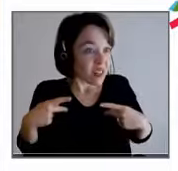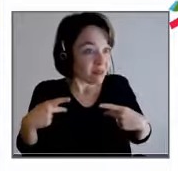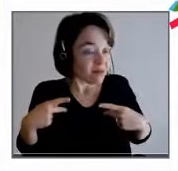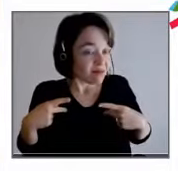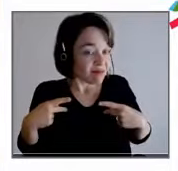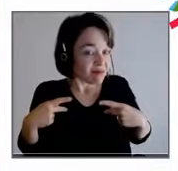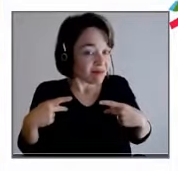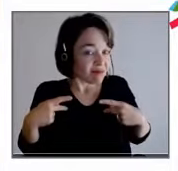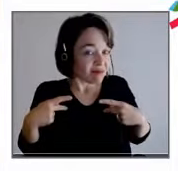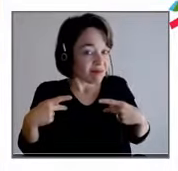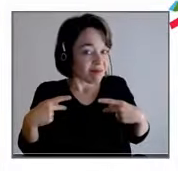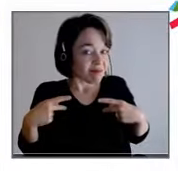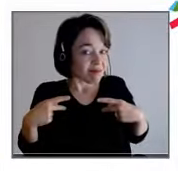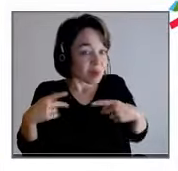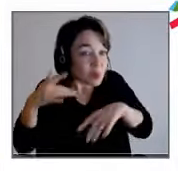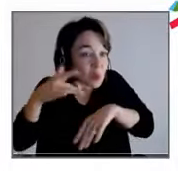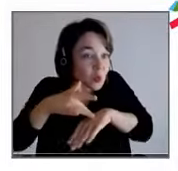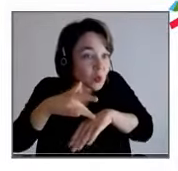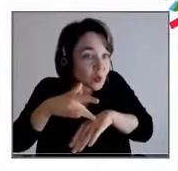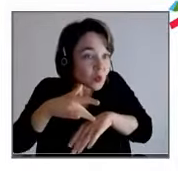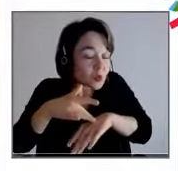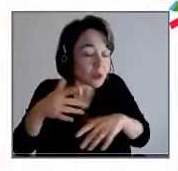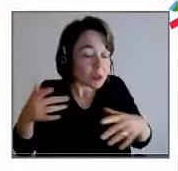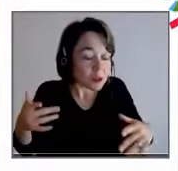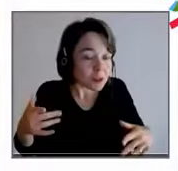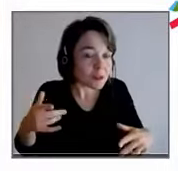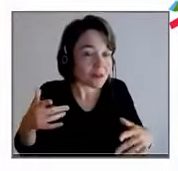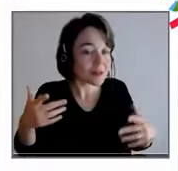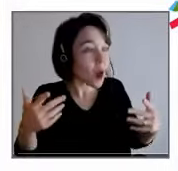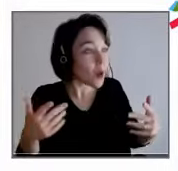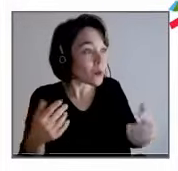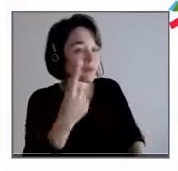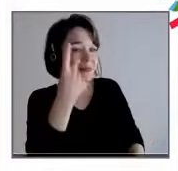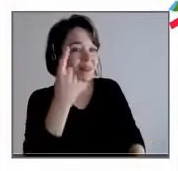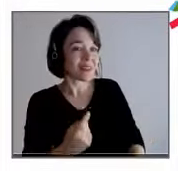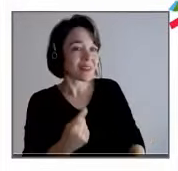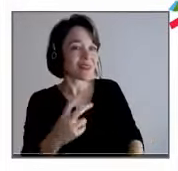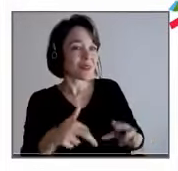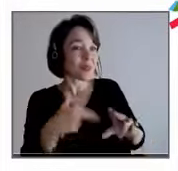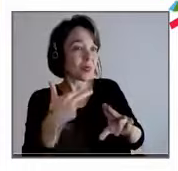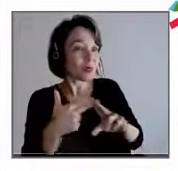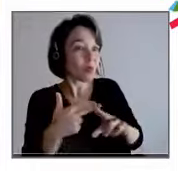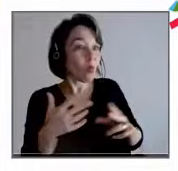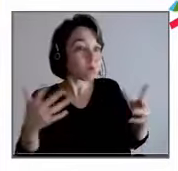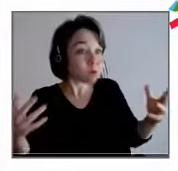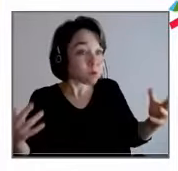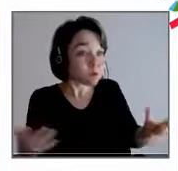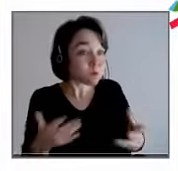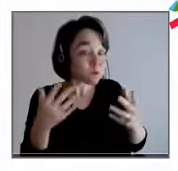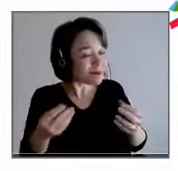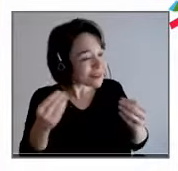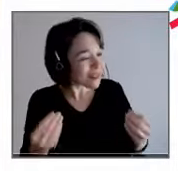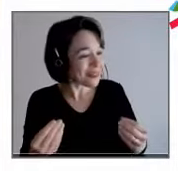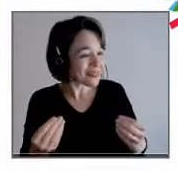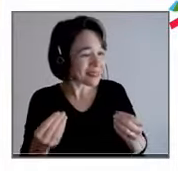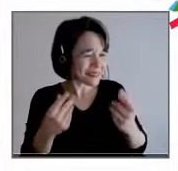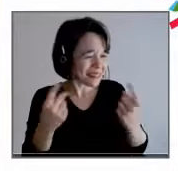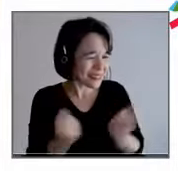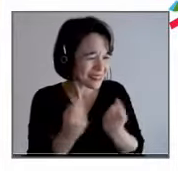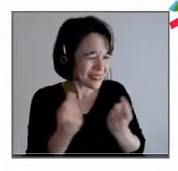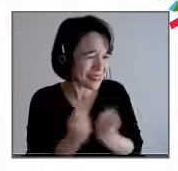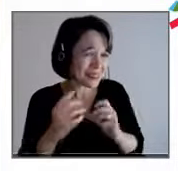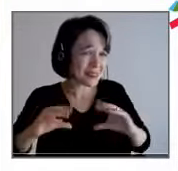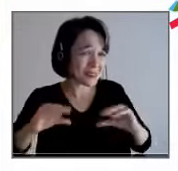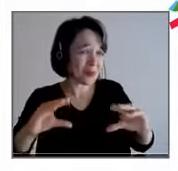Mais comme ça, en tout cas, je n pas quelque chose de pratico-pratique à dire là-dessus. Vous savez que Patrick